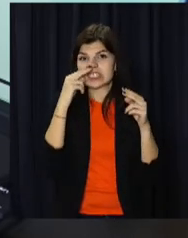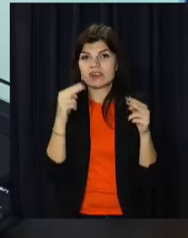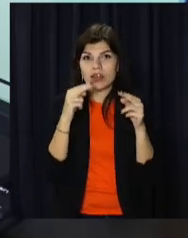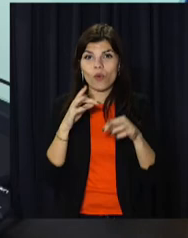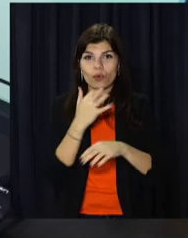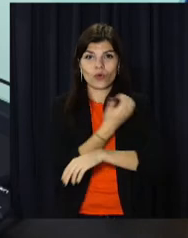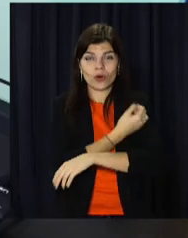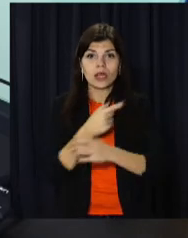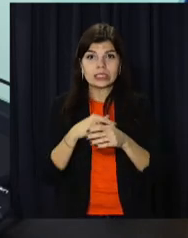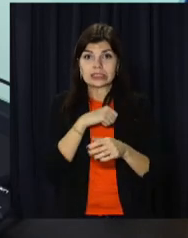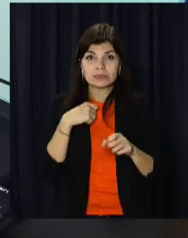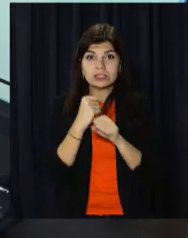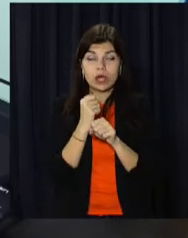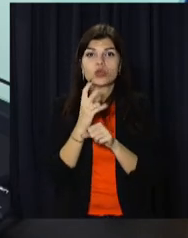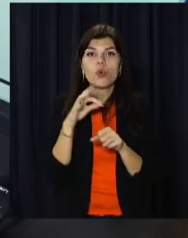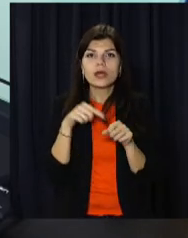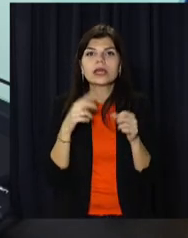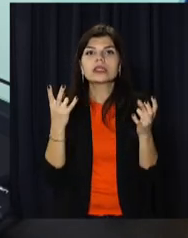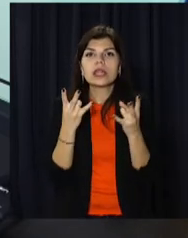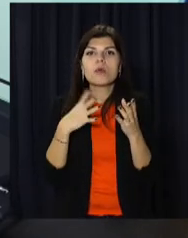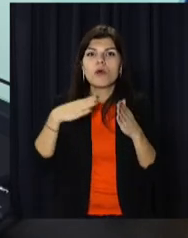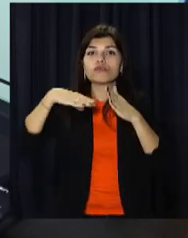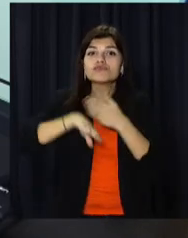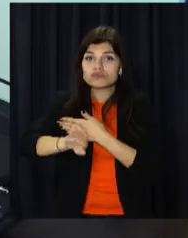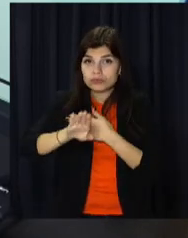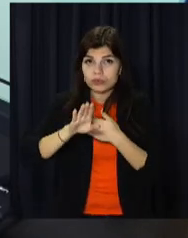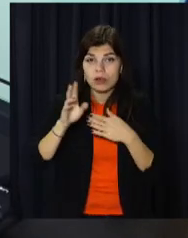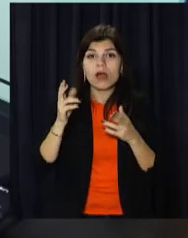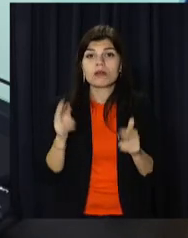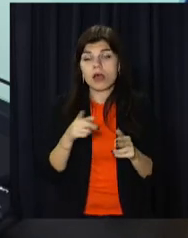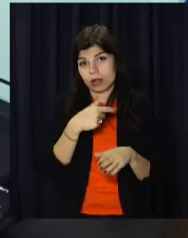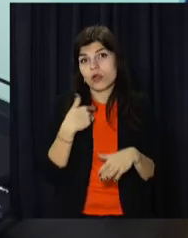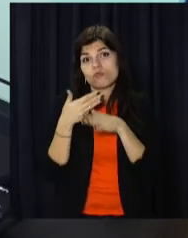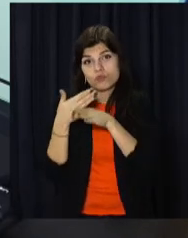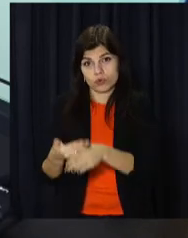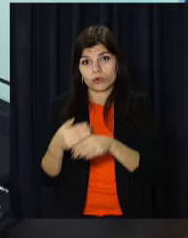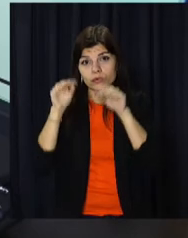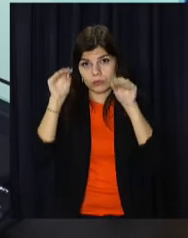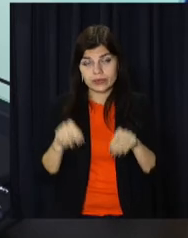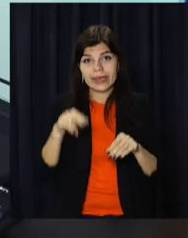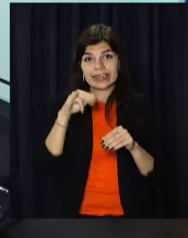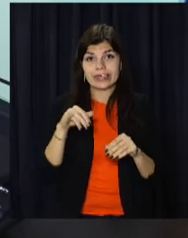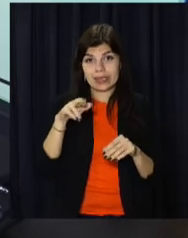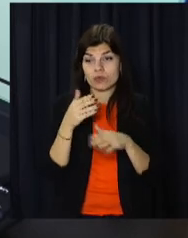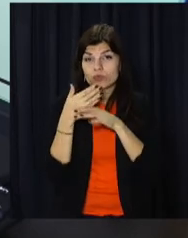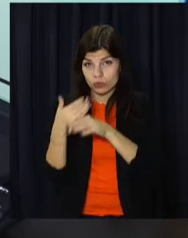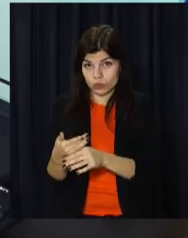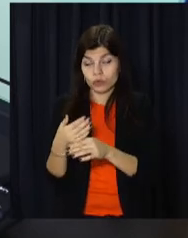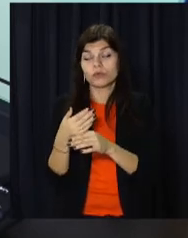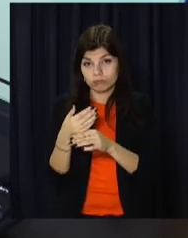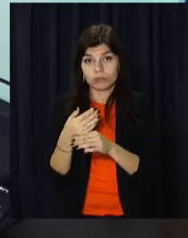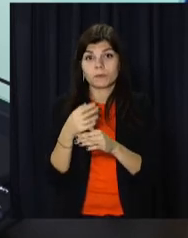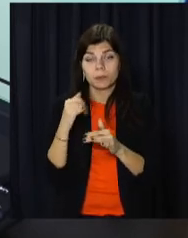завантажила сама, але їй потрібно було його роздрукувати. Я допомогла їй зареєструватися на порталі «Дія» і потім